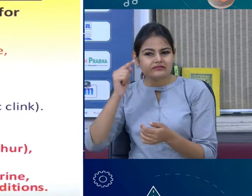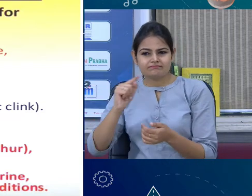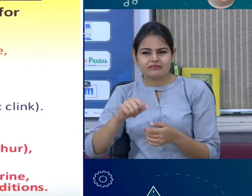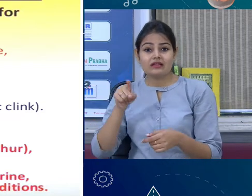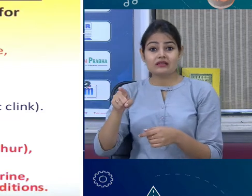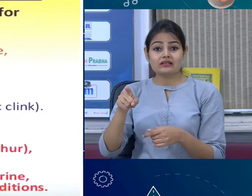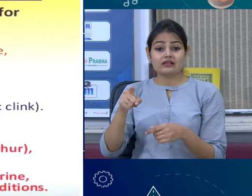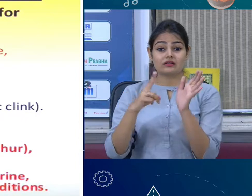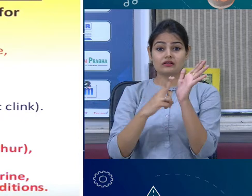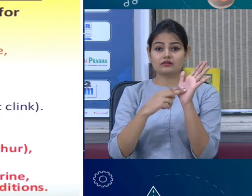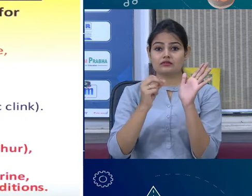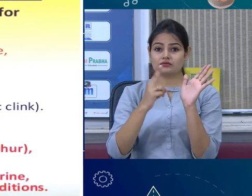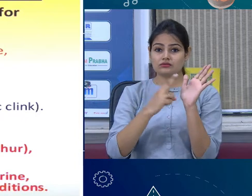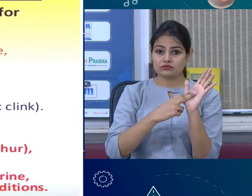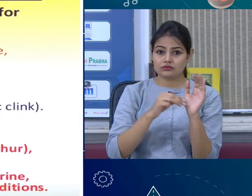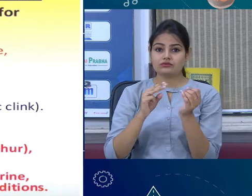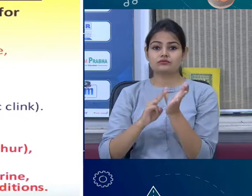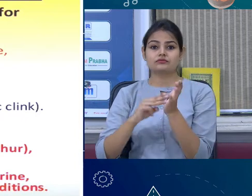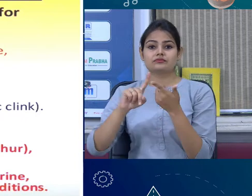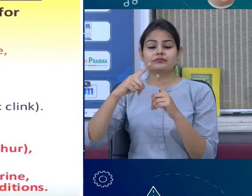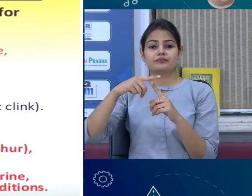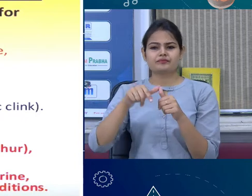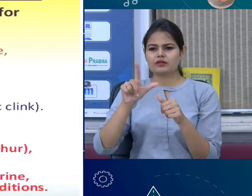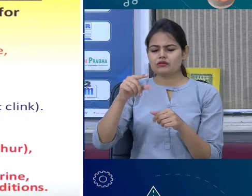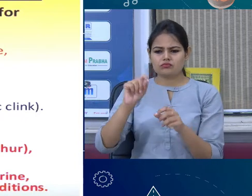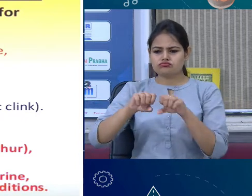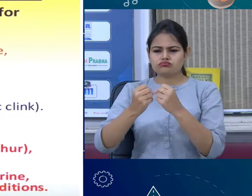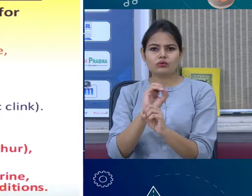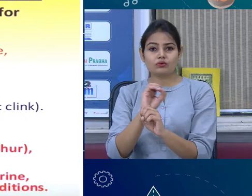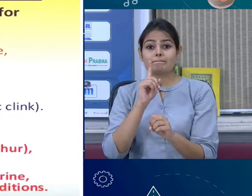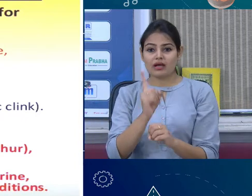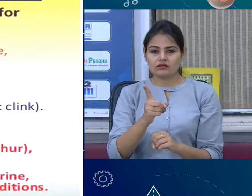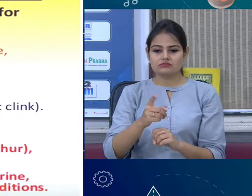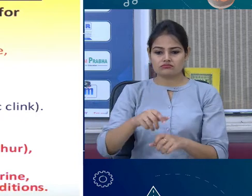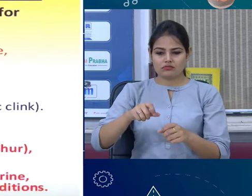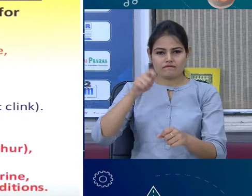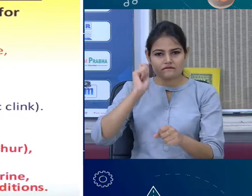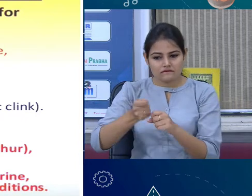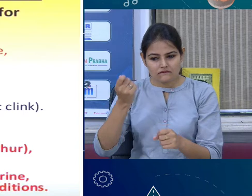नहीं, पटैक पेंसल गोई जाता है, तो वो तूपता है, तो तूपता है, तो